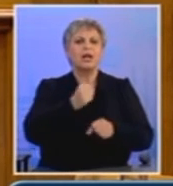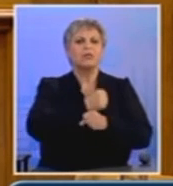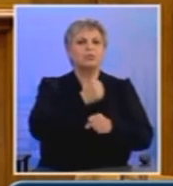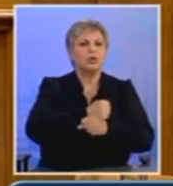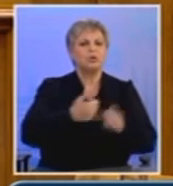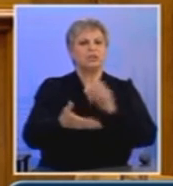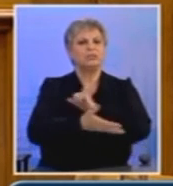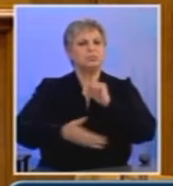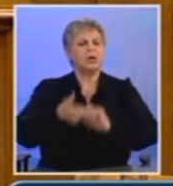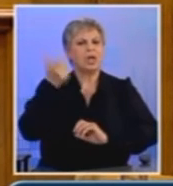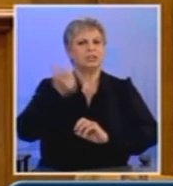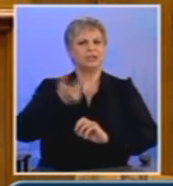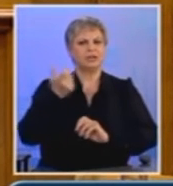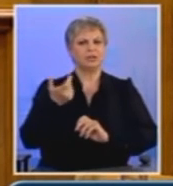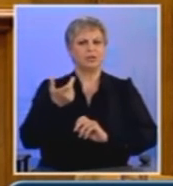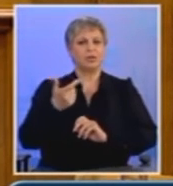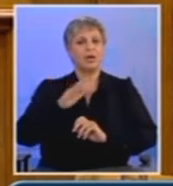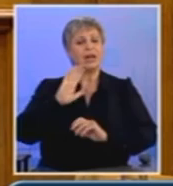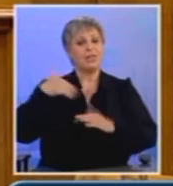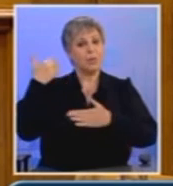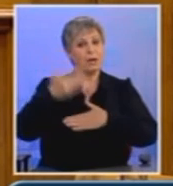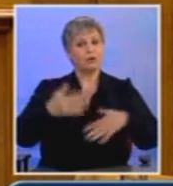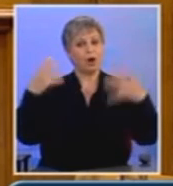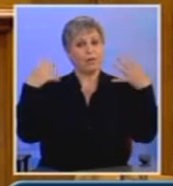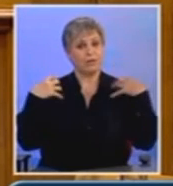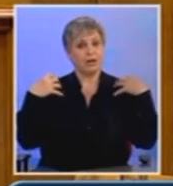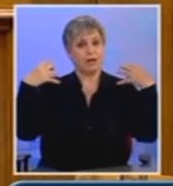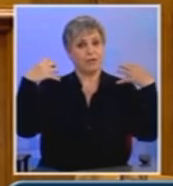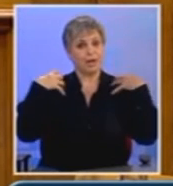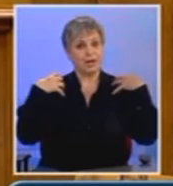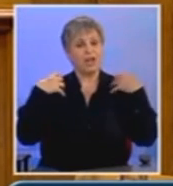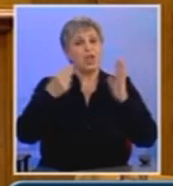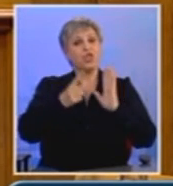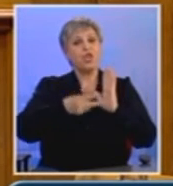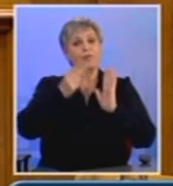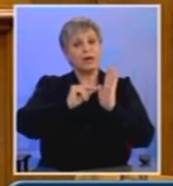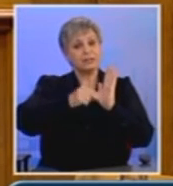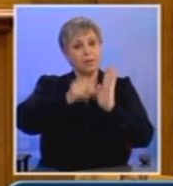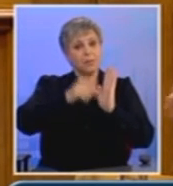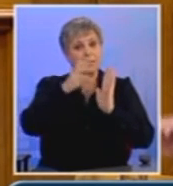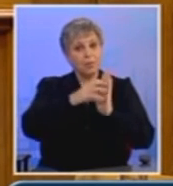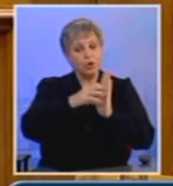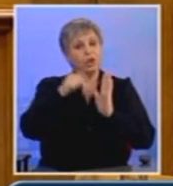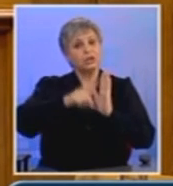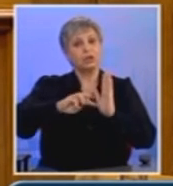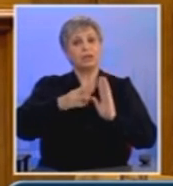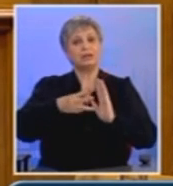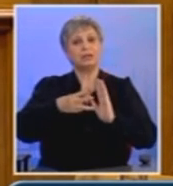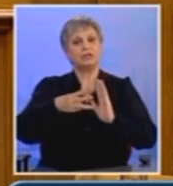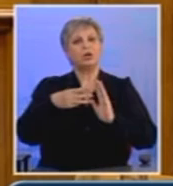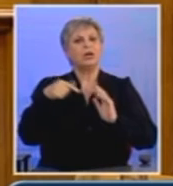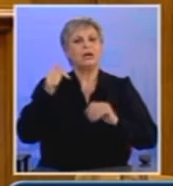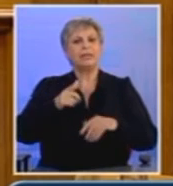ξεχάσει όσα βάρη έχει ήδη φορτωθεί στην πλάτη από τα δύο προηγούμενα αντιλαϊκά μνημόνια. Να αποδεχθεί ότι όλοι οι προηγούμενοι